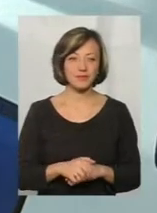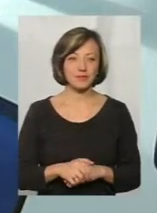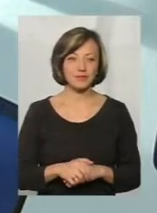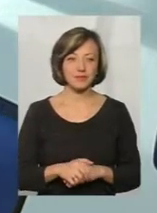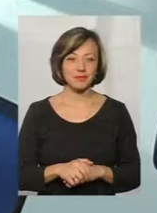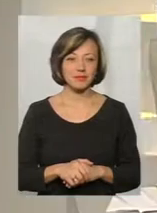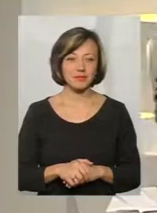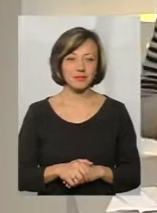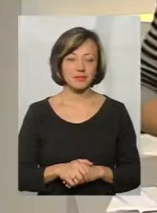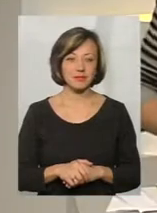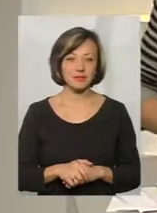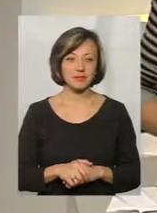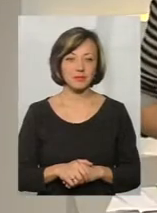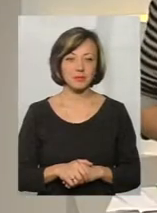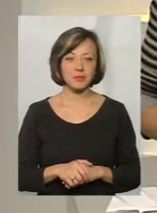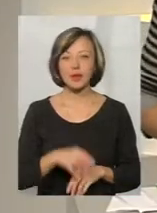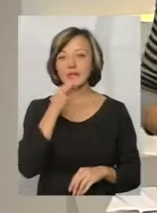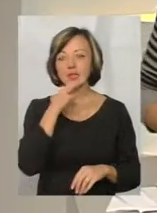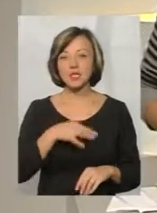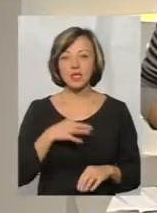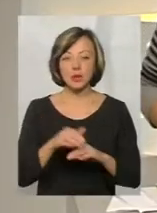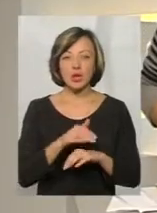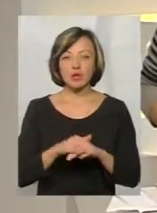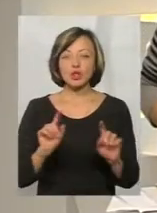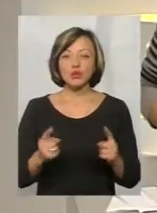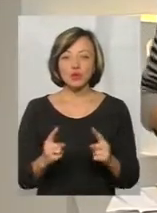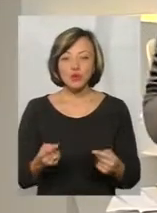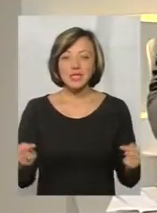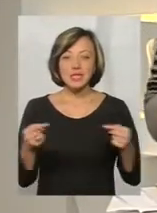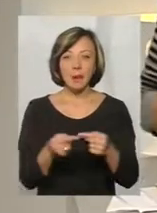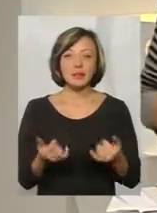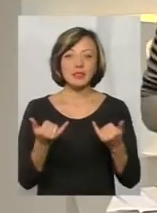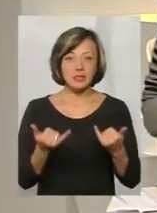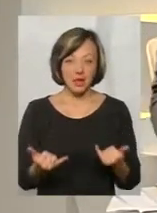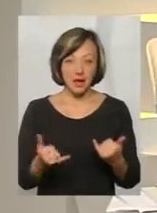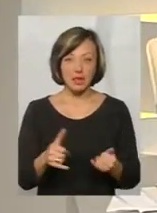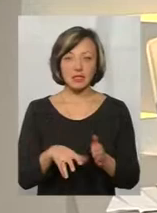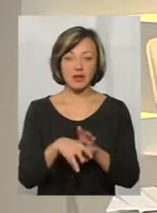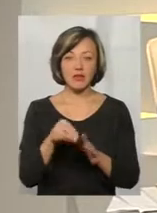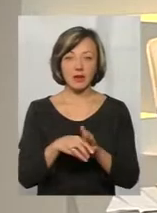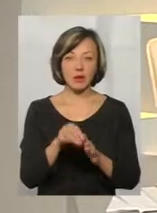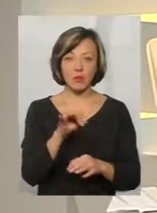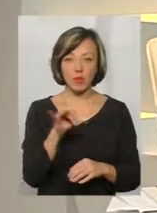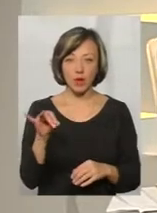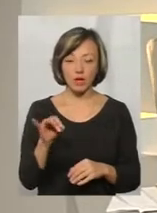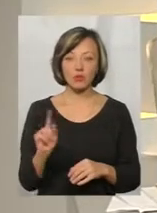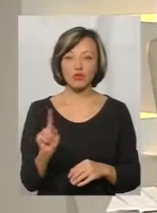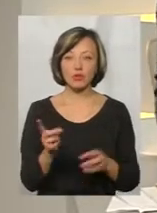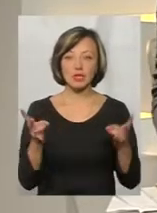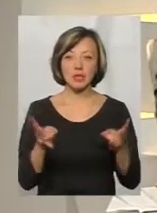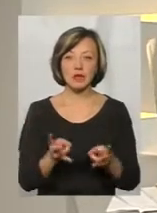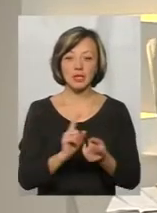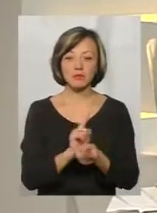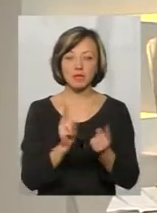працюють. Скажіть, будь ласка, чому саме зараз вибори і що треба